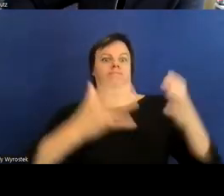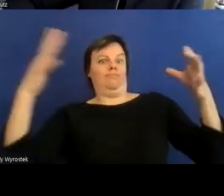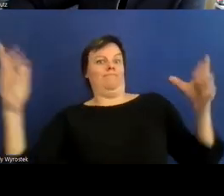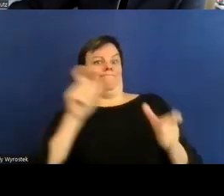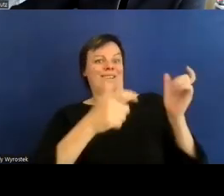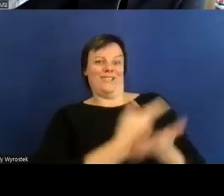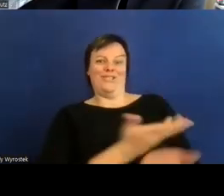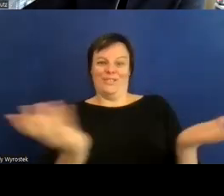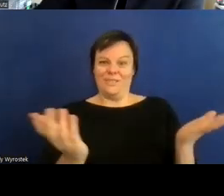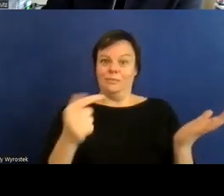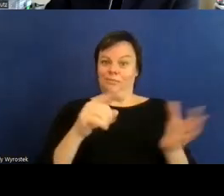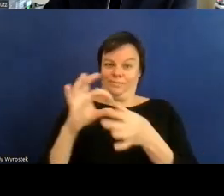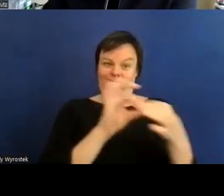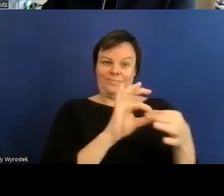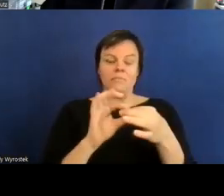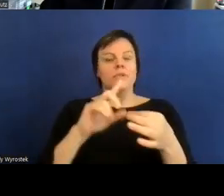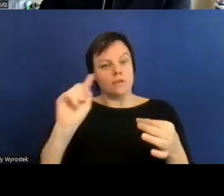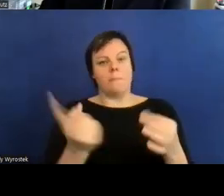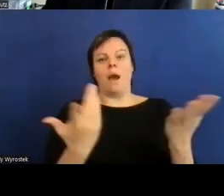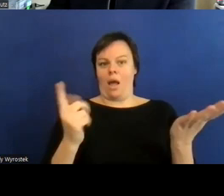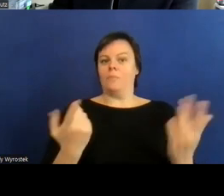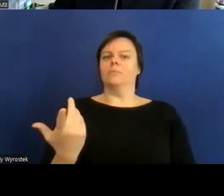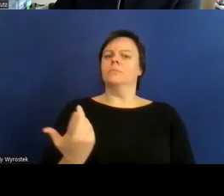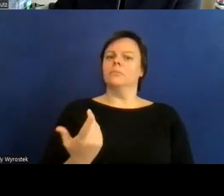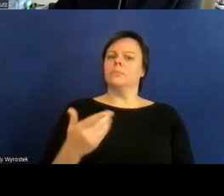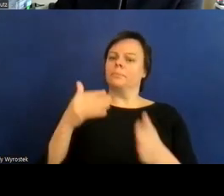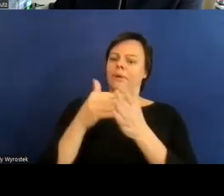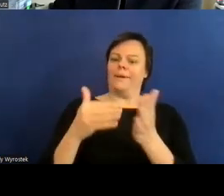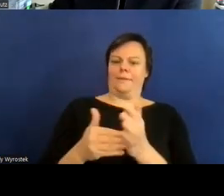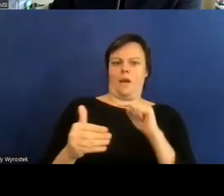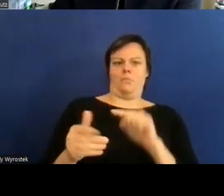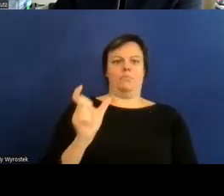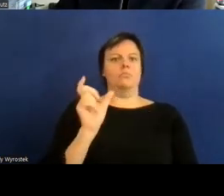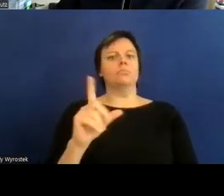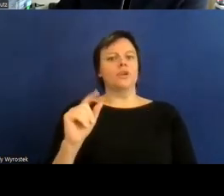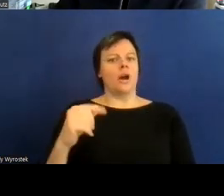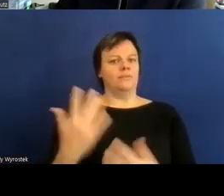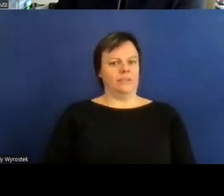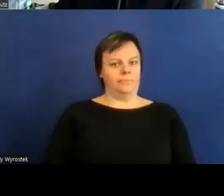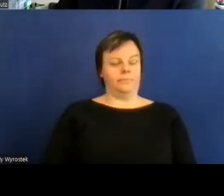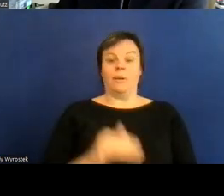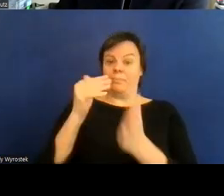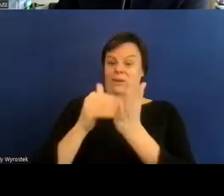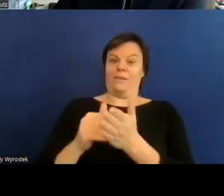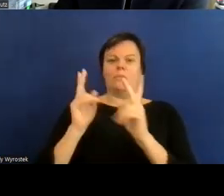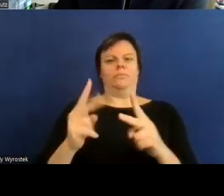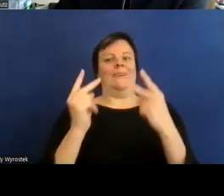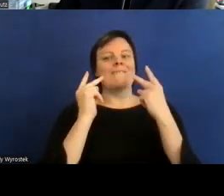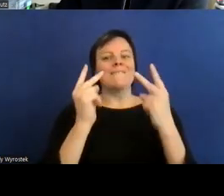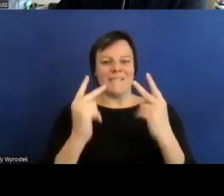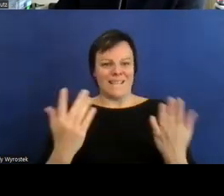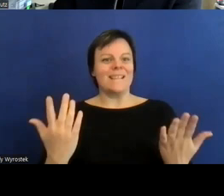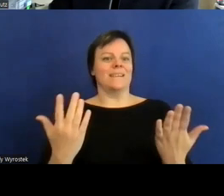deshalb wichtig weil sie sich eigentlich im laufe der vergangenen des vergangenen jahrzehnts oder der vergangenen zwei jahrzehnte